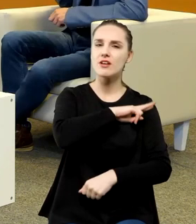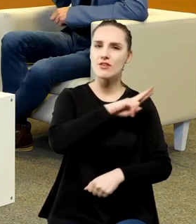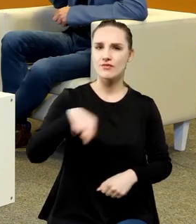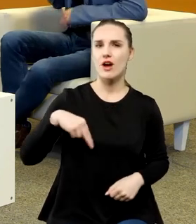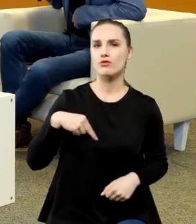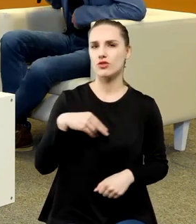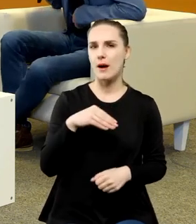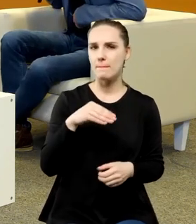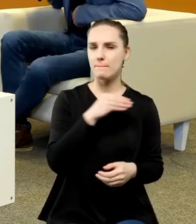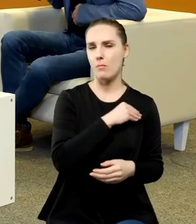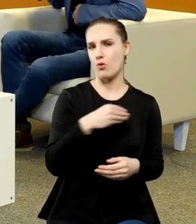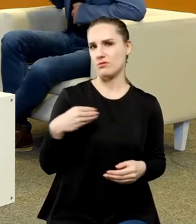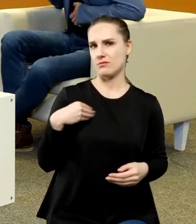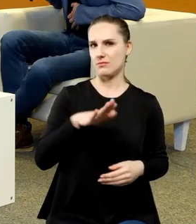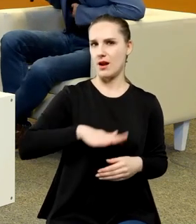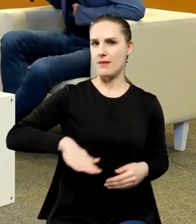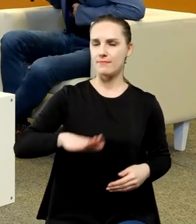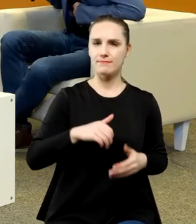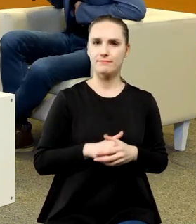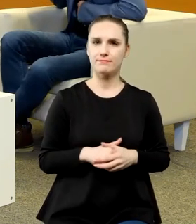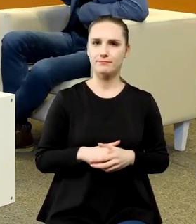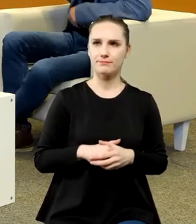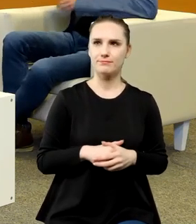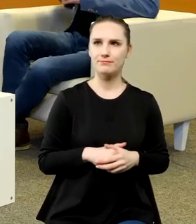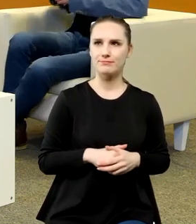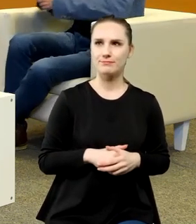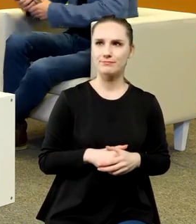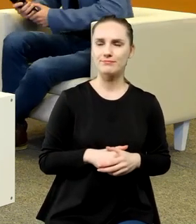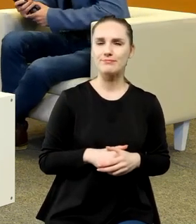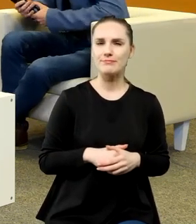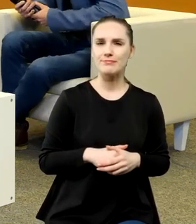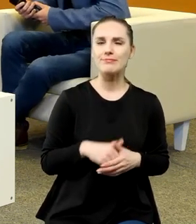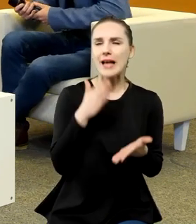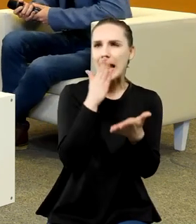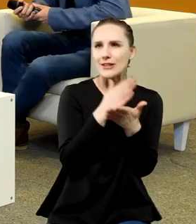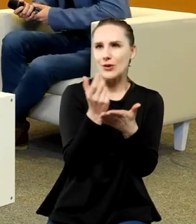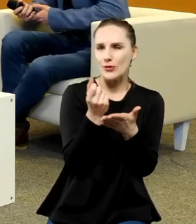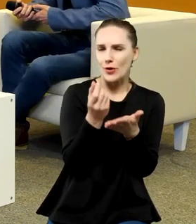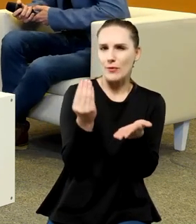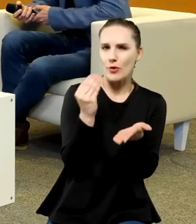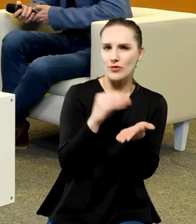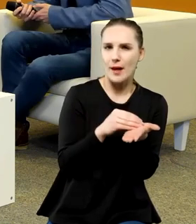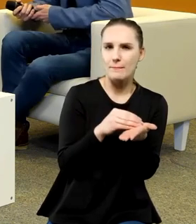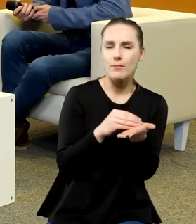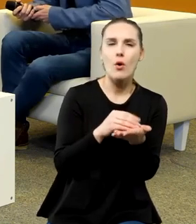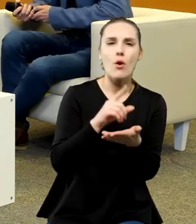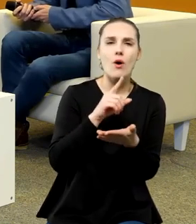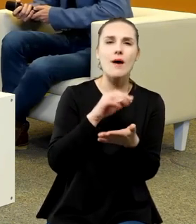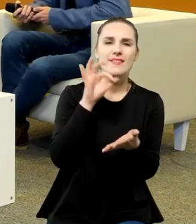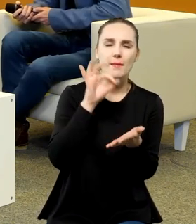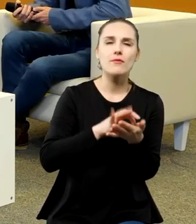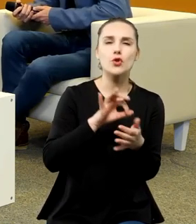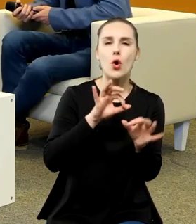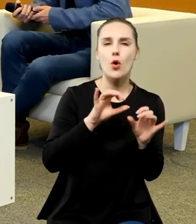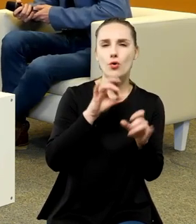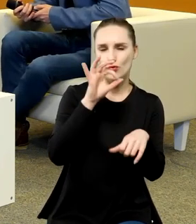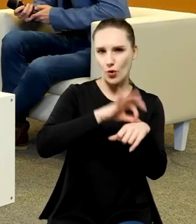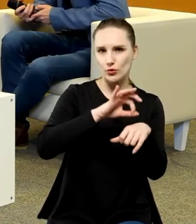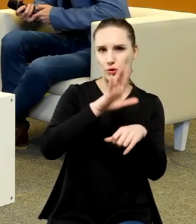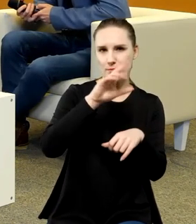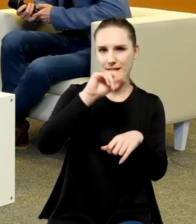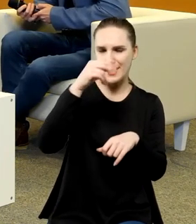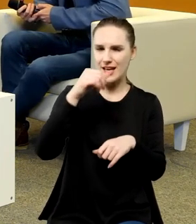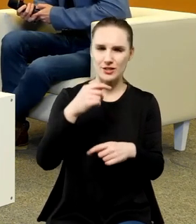mityzację. To może pani doktor coś? To ja mówię jeszcze tylko w takim razie, bo rzeczywiście doktor Bieniaz będzie świetna, natomiast nie